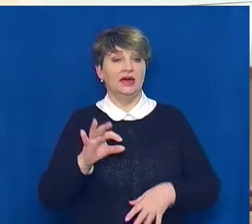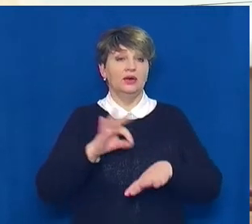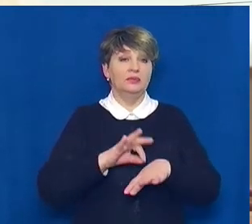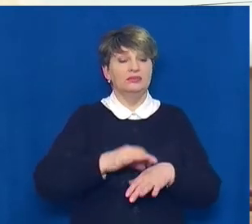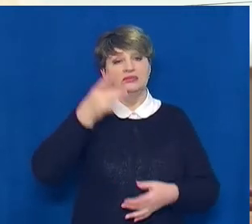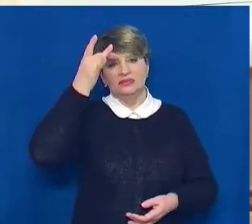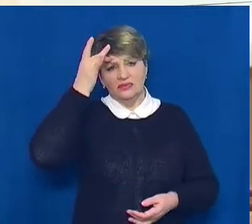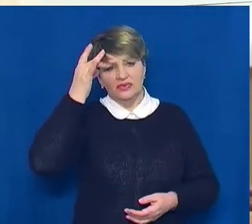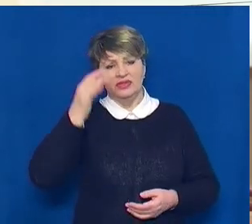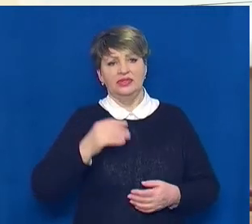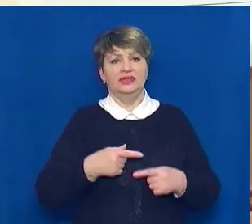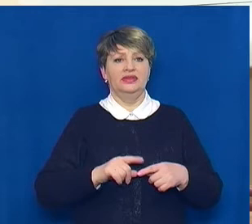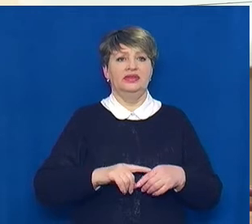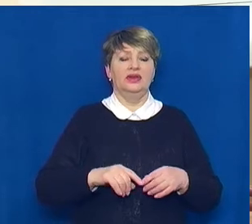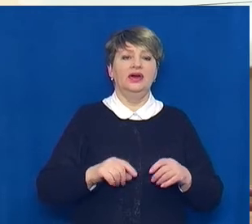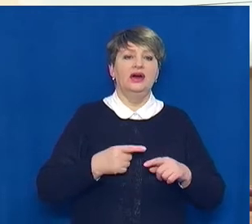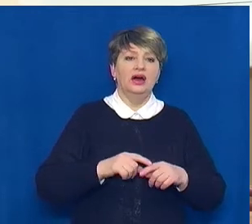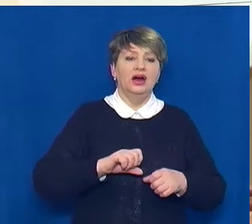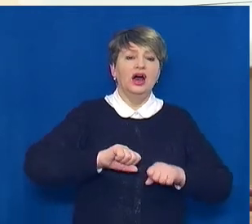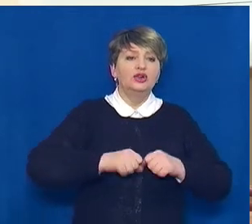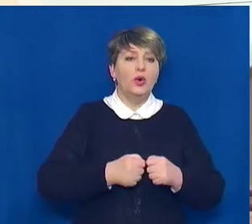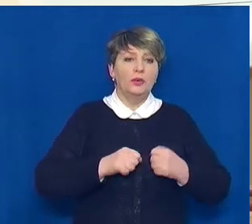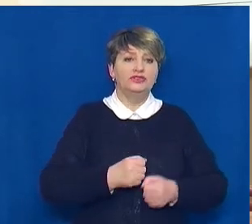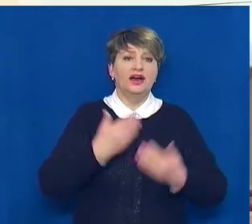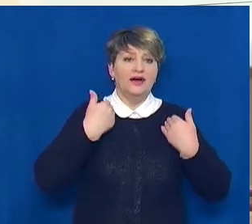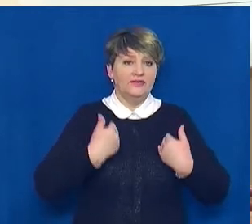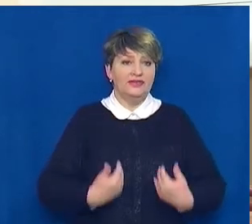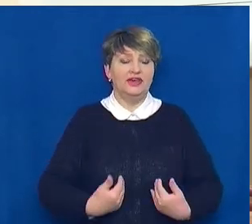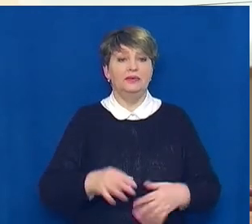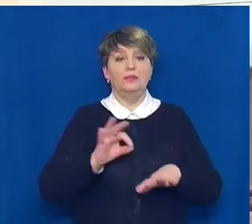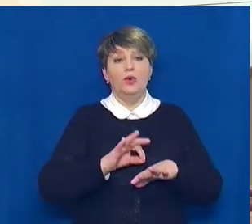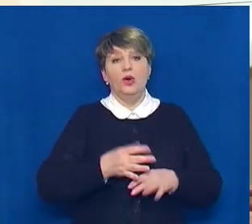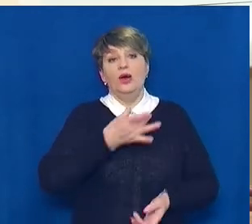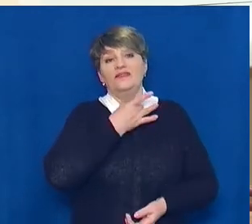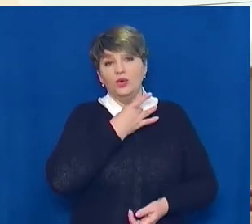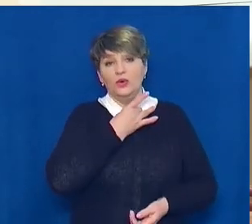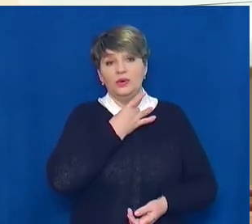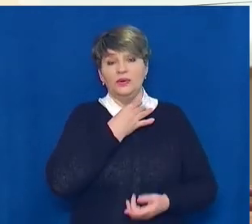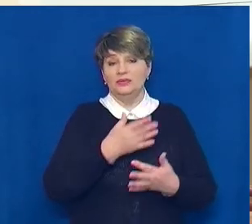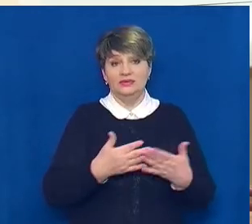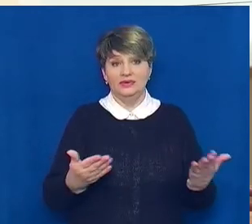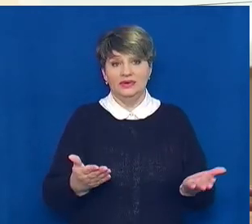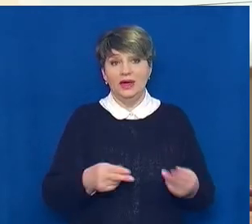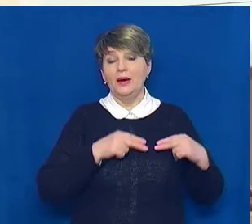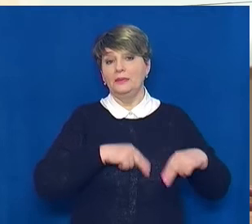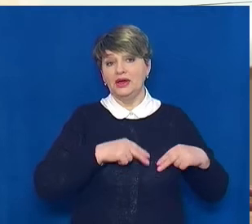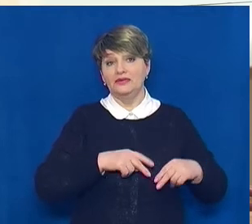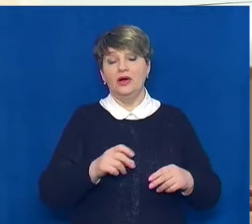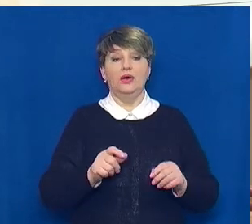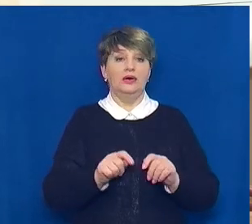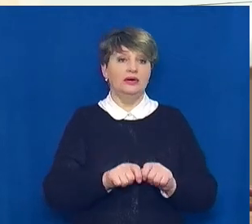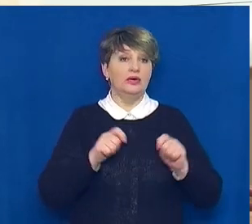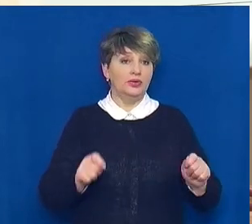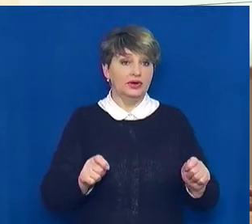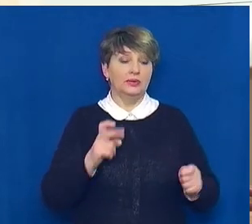нежить, підвищення температури, ломота в тілі, біль у горлі. І працюючи, відкриваємо лікарняни,